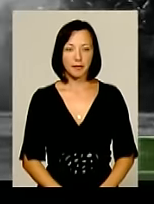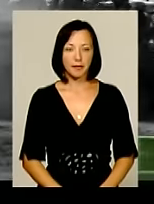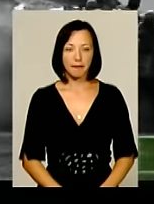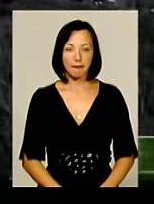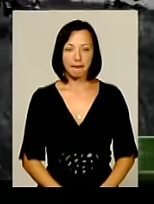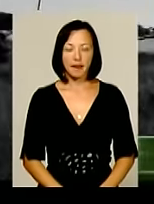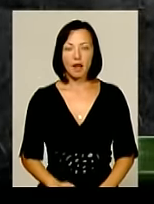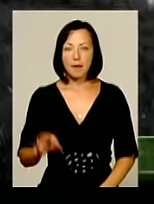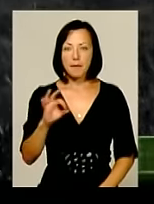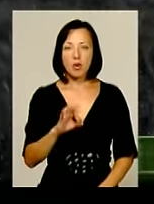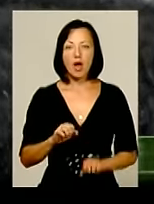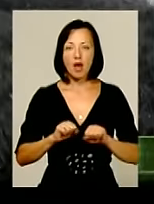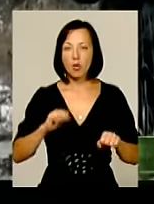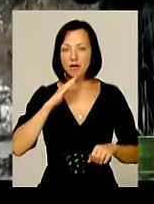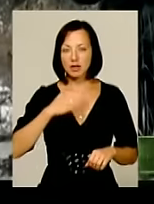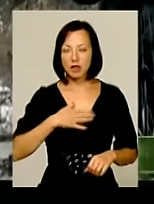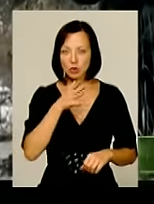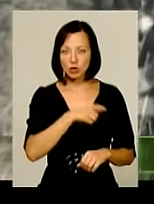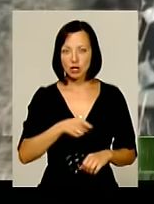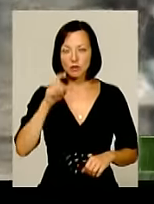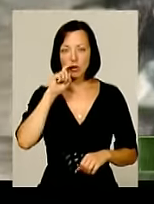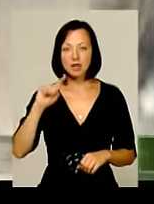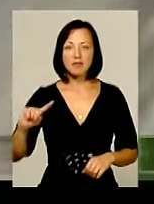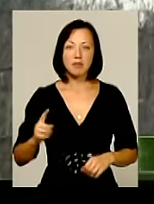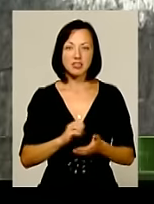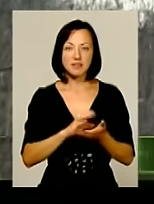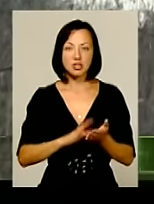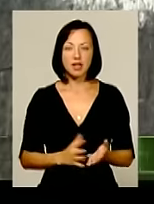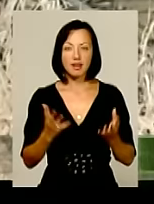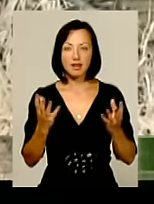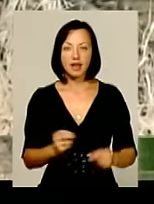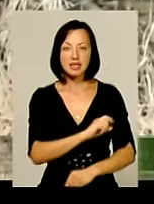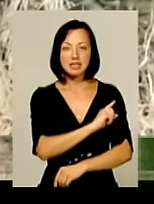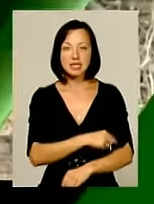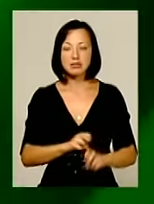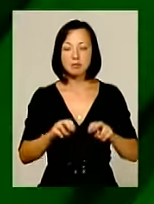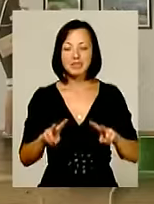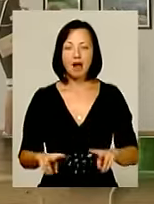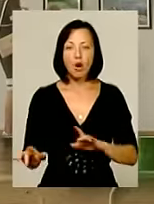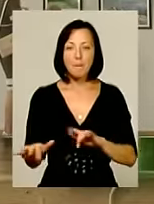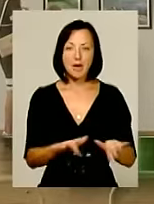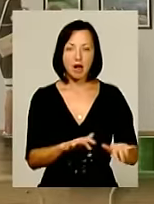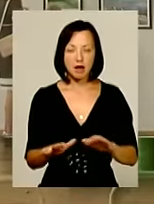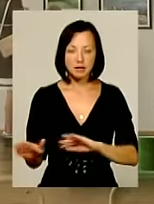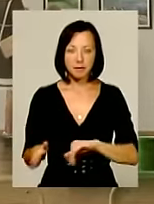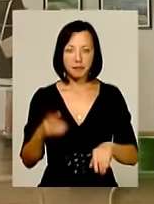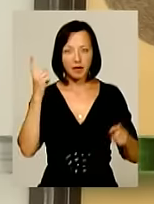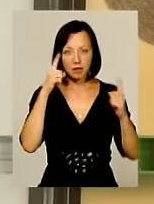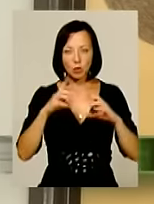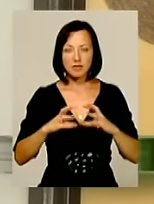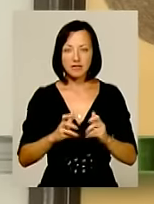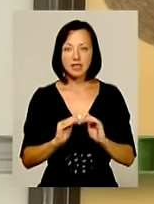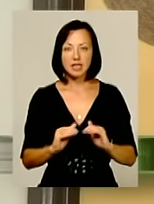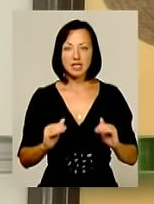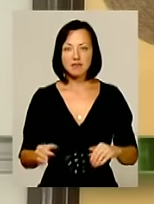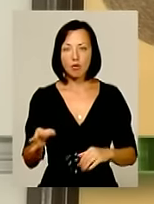Про героїв нашого часу в Україні вперше відзначають День сил спеціальних операцій. Казковий світ дитинства. В